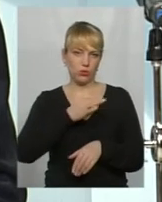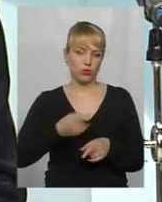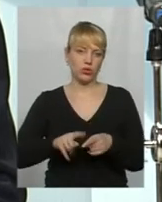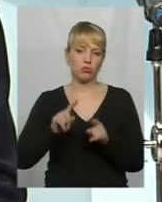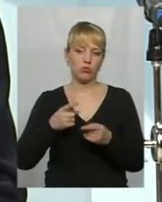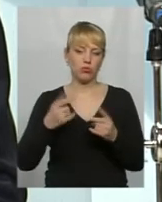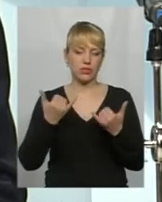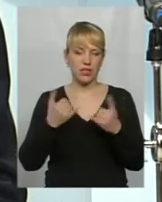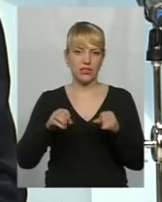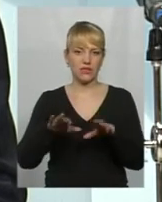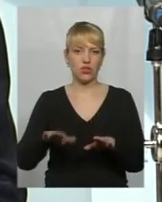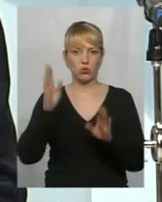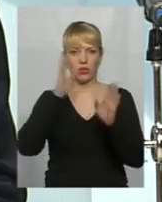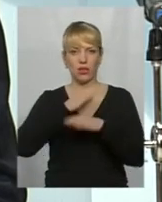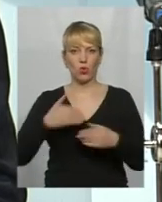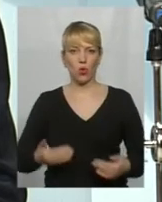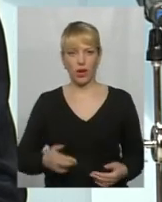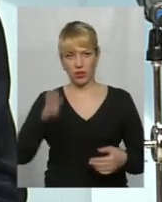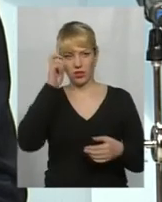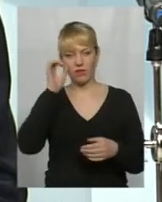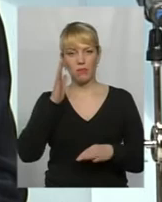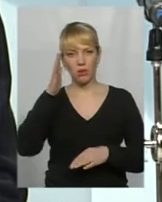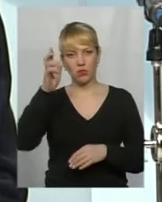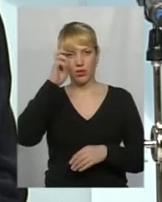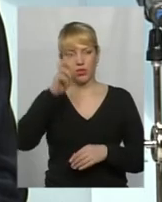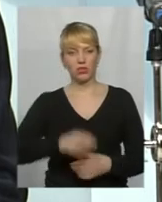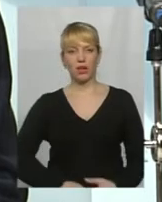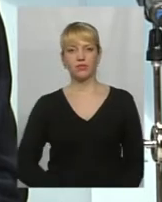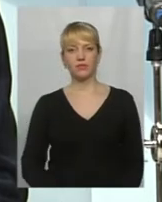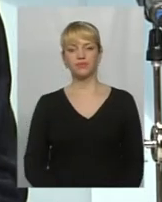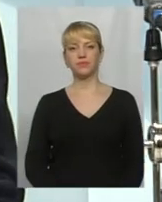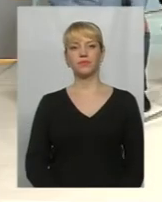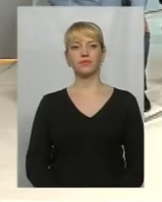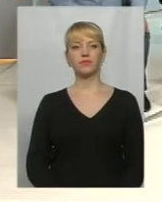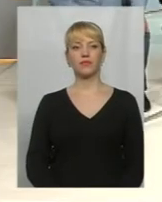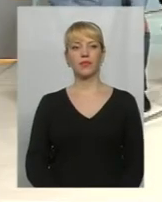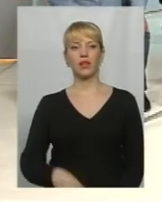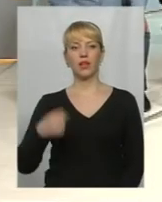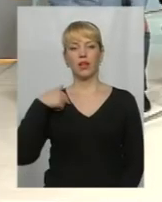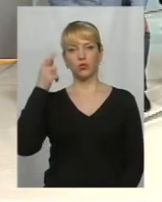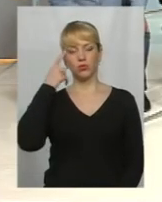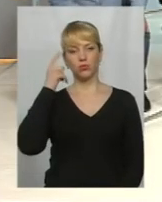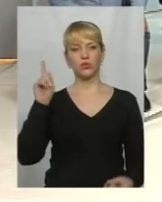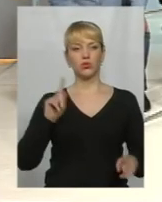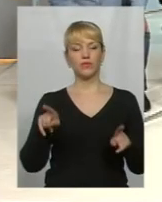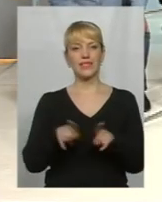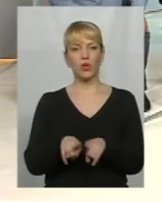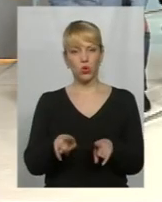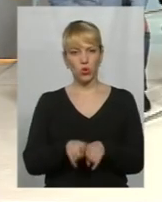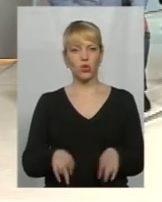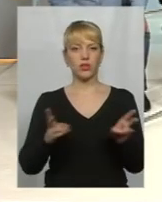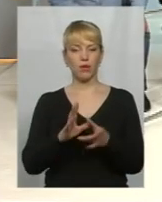доля держави і майбутнє держави. Дякую. Галерій. Я думаю, що все одно треба